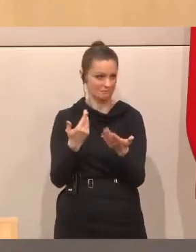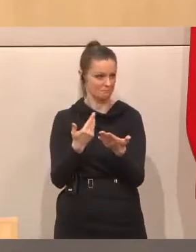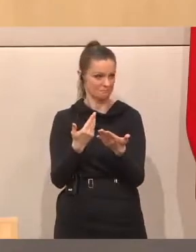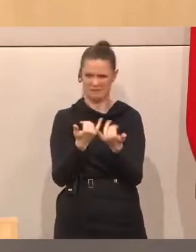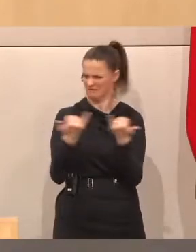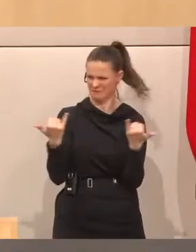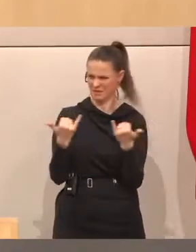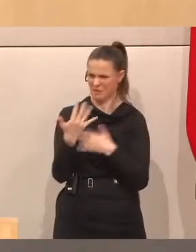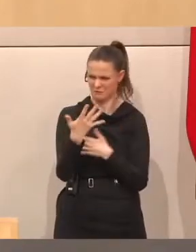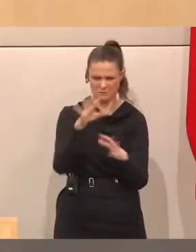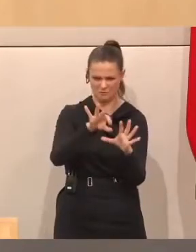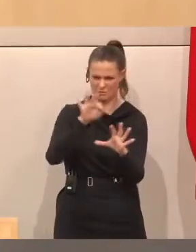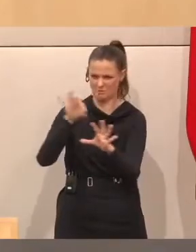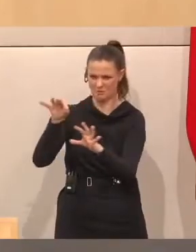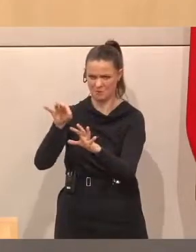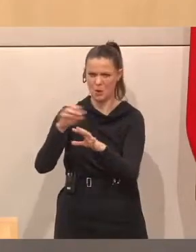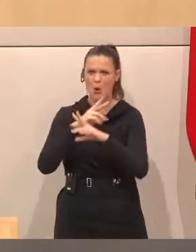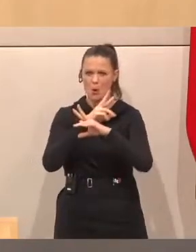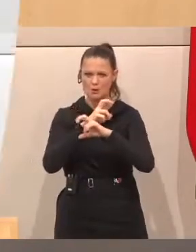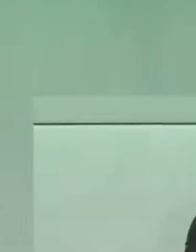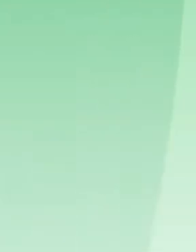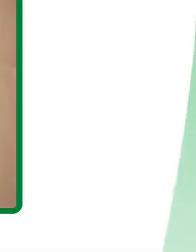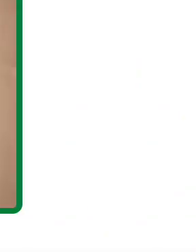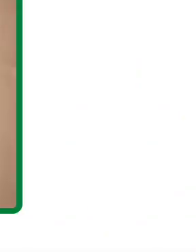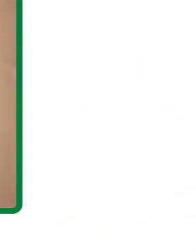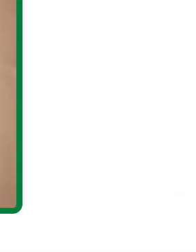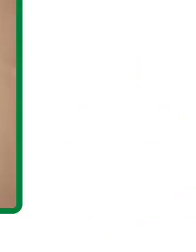Parlamentariern kurzschließen wollten.